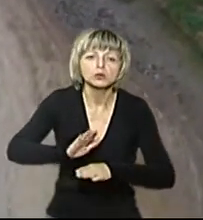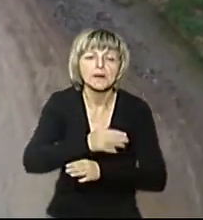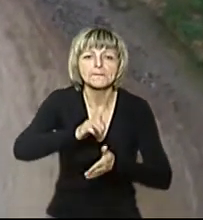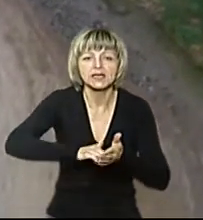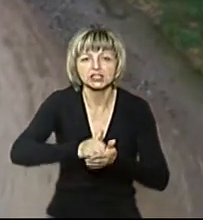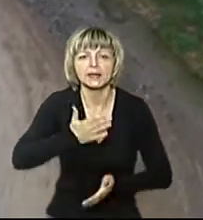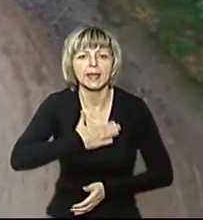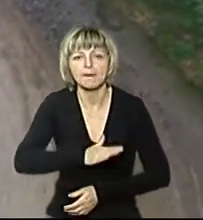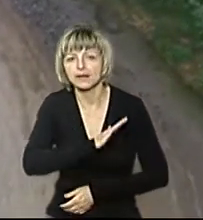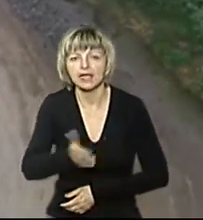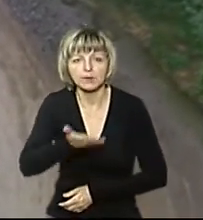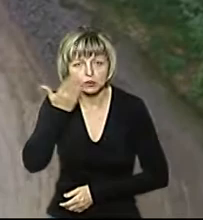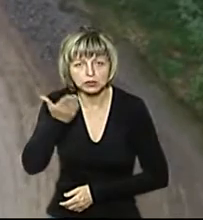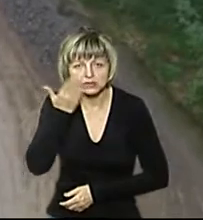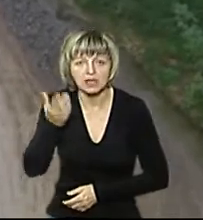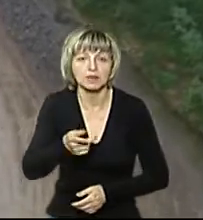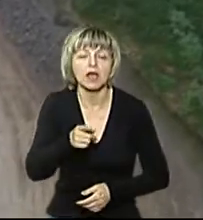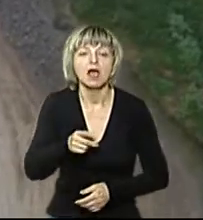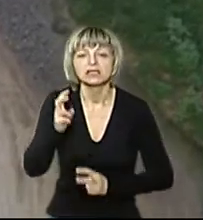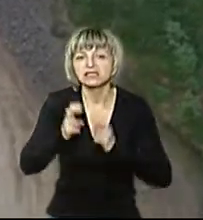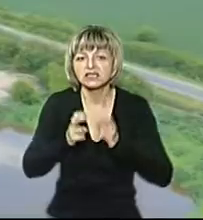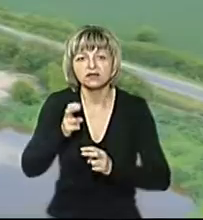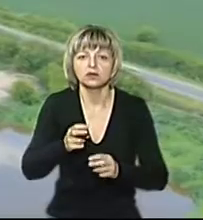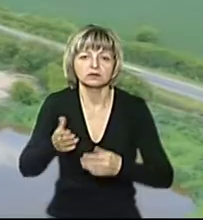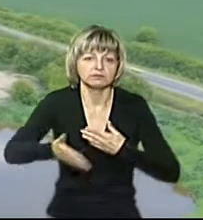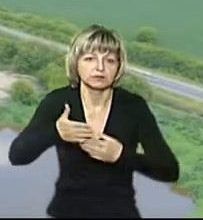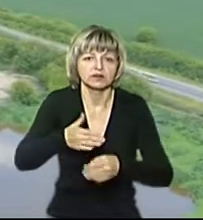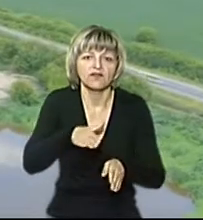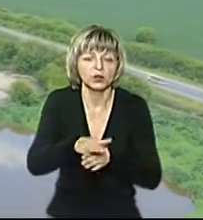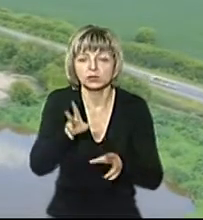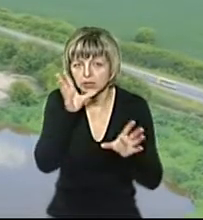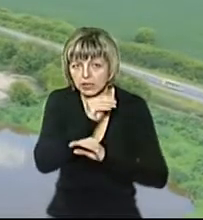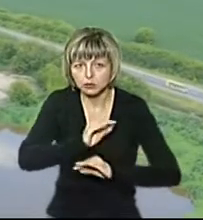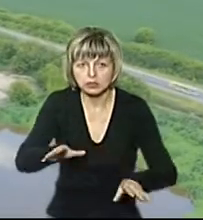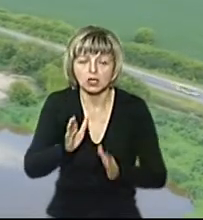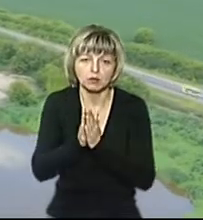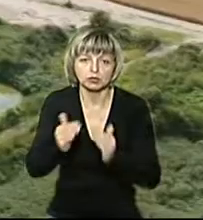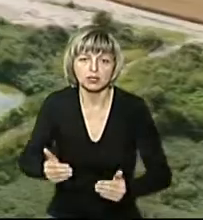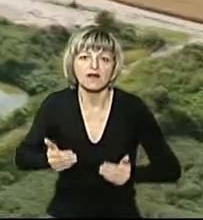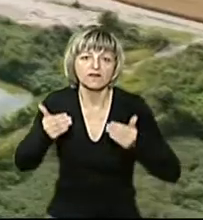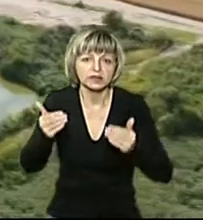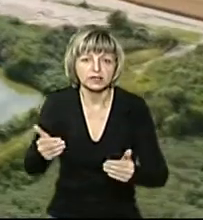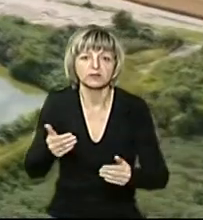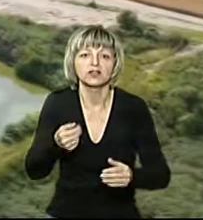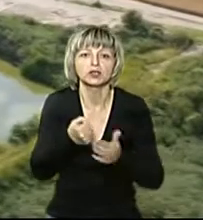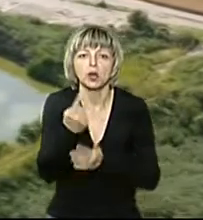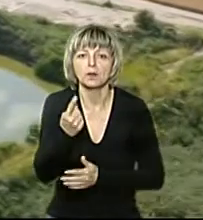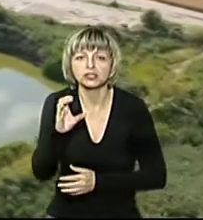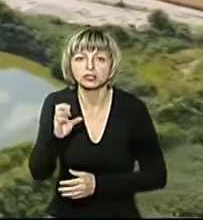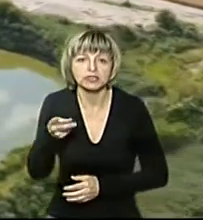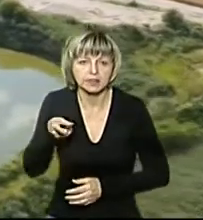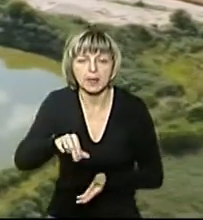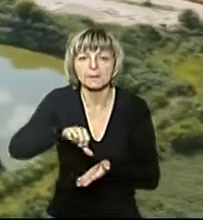неприємного запаху. Тій виконати припис не встигли і попросили відтермінувати його виконання до 1 серпня. Представниця